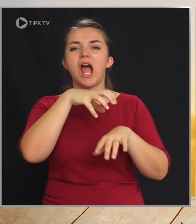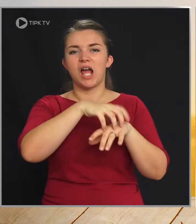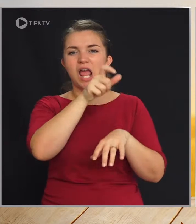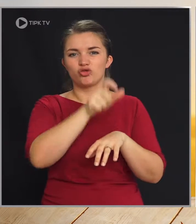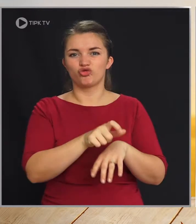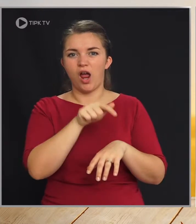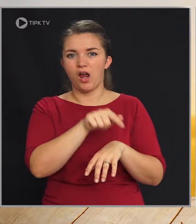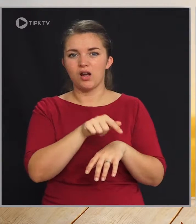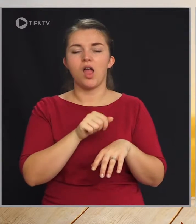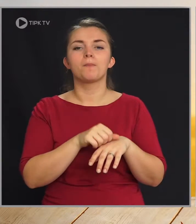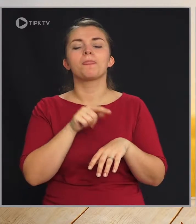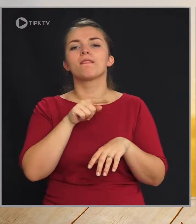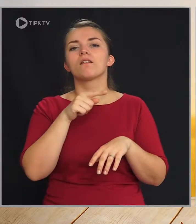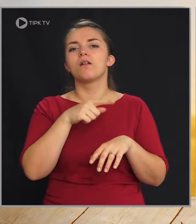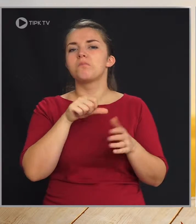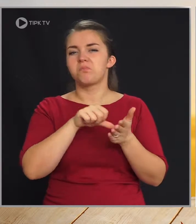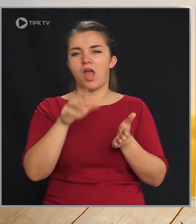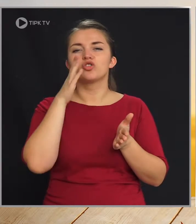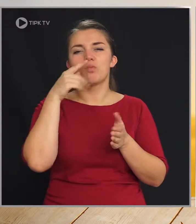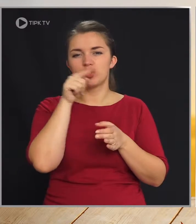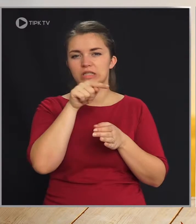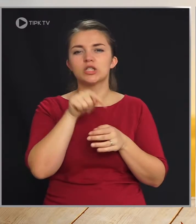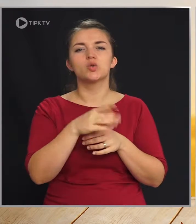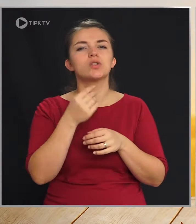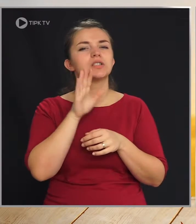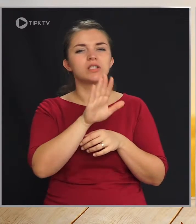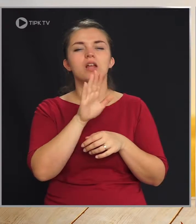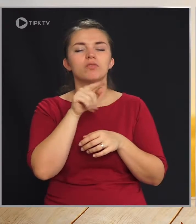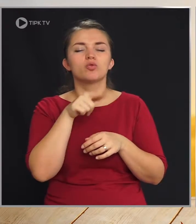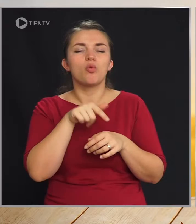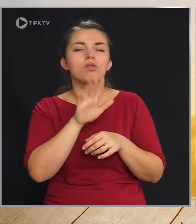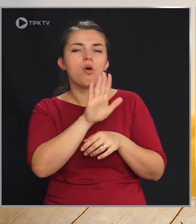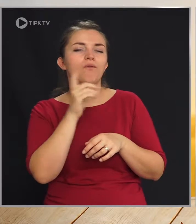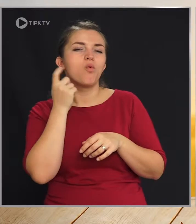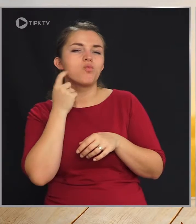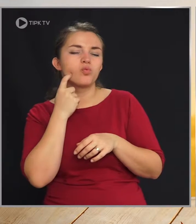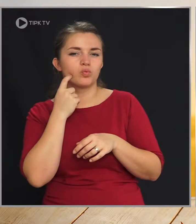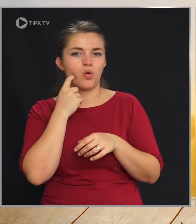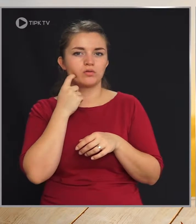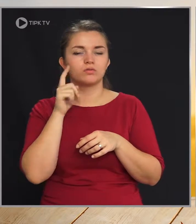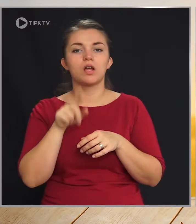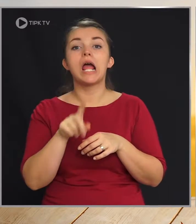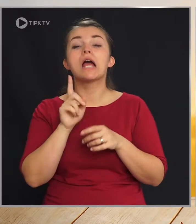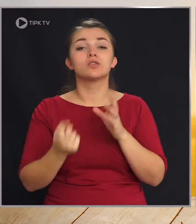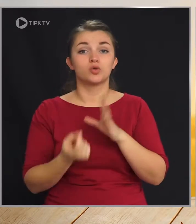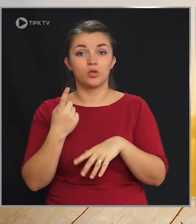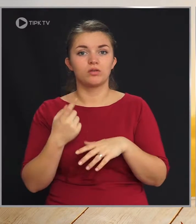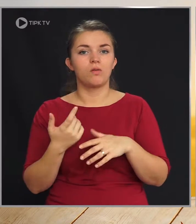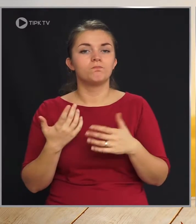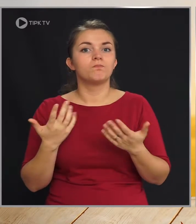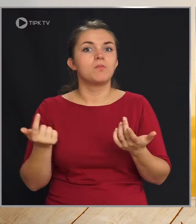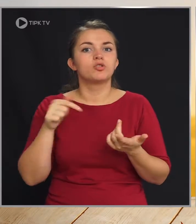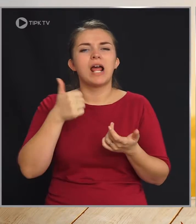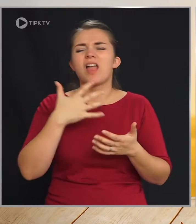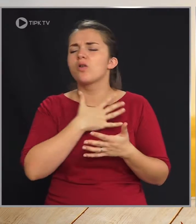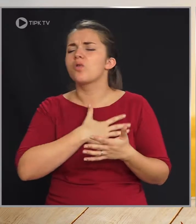graščaka je rekel, plačo bo štito svojo krutost. In kaj se je zgodilo? Nenadoma